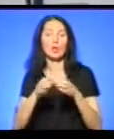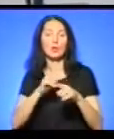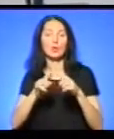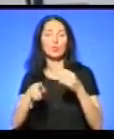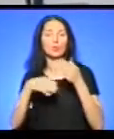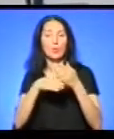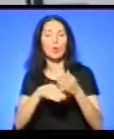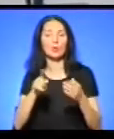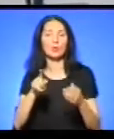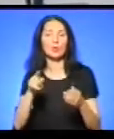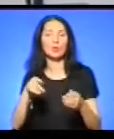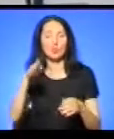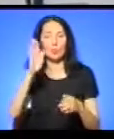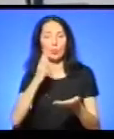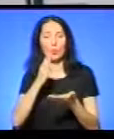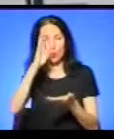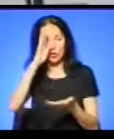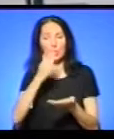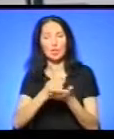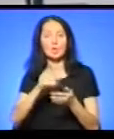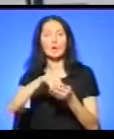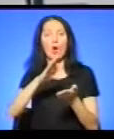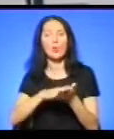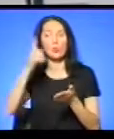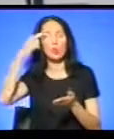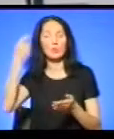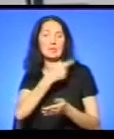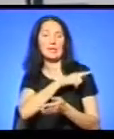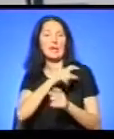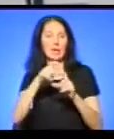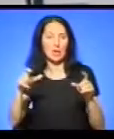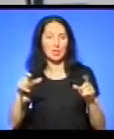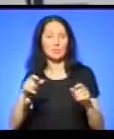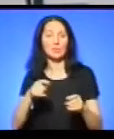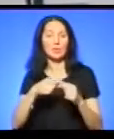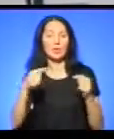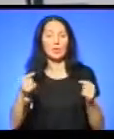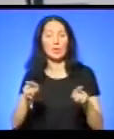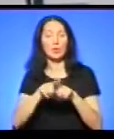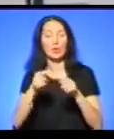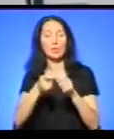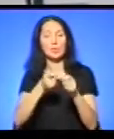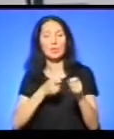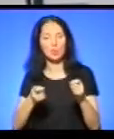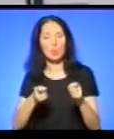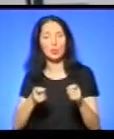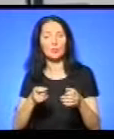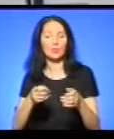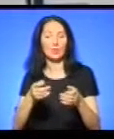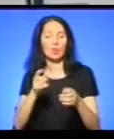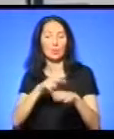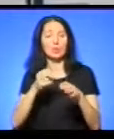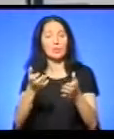обліку в обласному психоневрологічному диспансері. Предмет, схожий на зброю, поліцейський вилучили, чоловіка доставили до міського